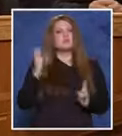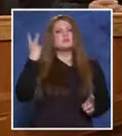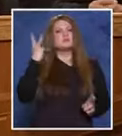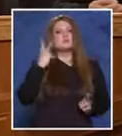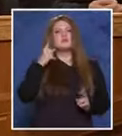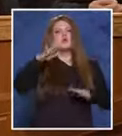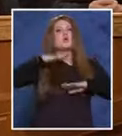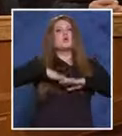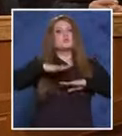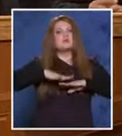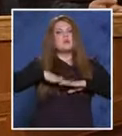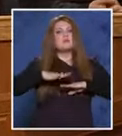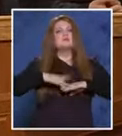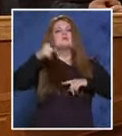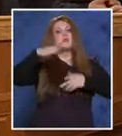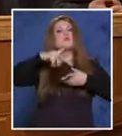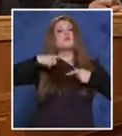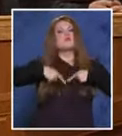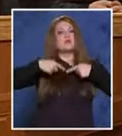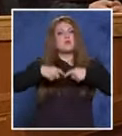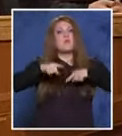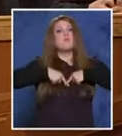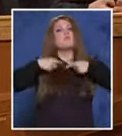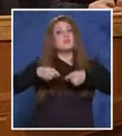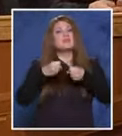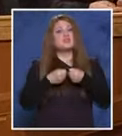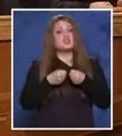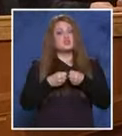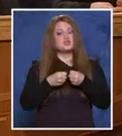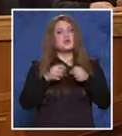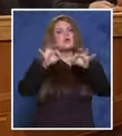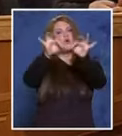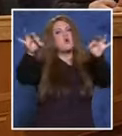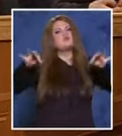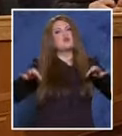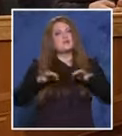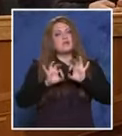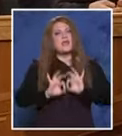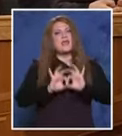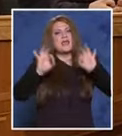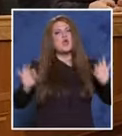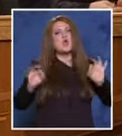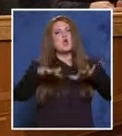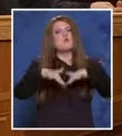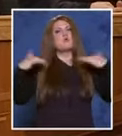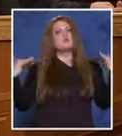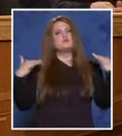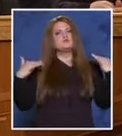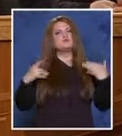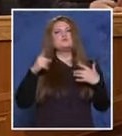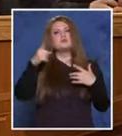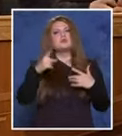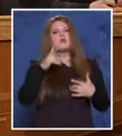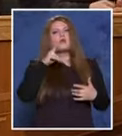доказаха съдиянята безспорно доказателствата по делто. Прокуратурата обаче държи да очертая ясно пред съда и в публично заседание от течаващите винята